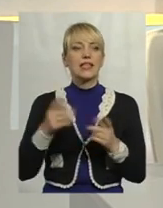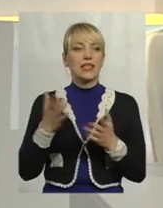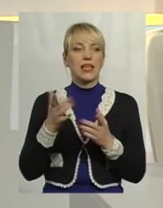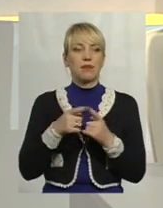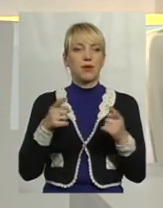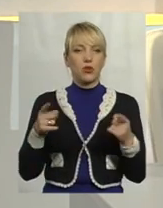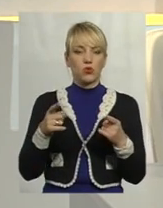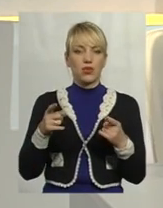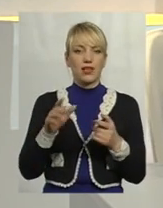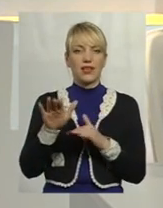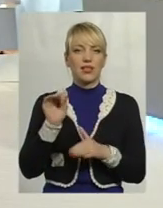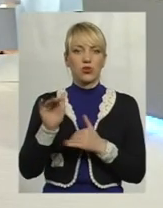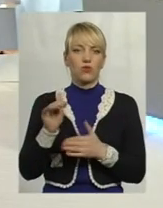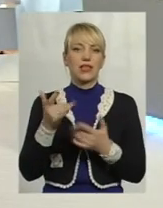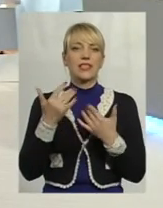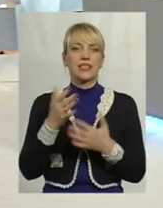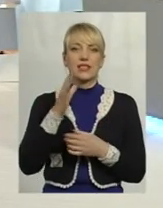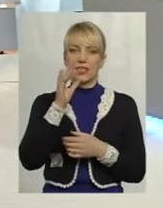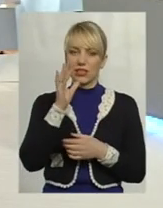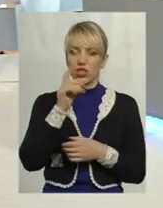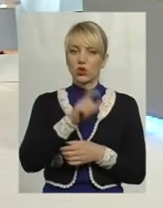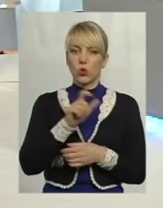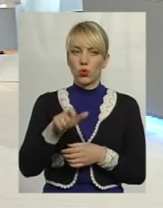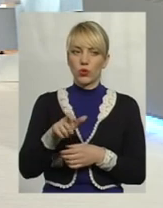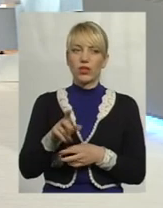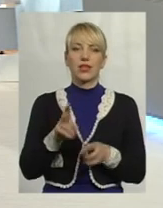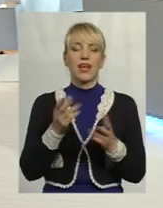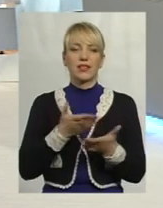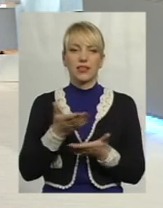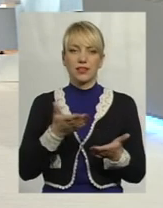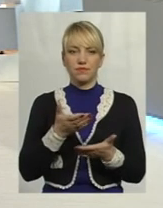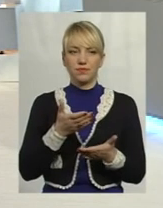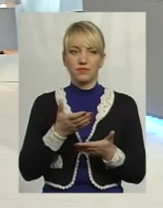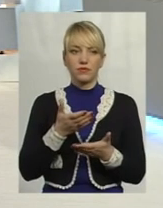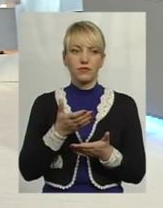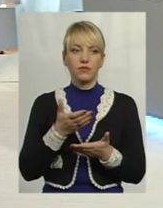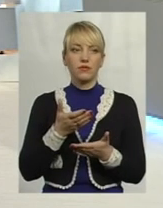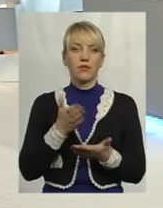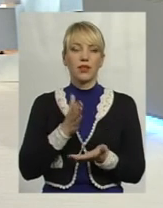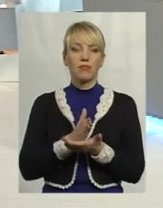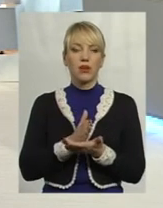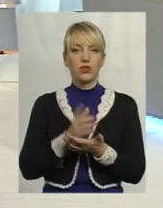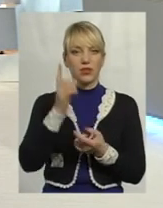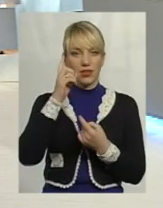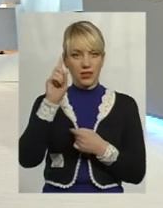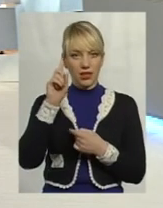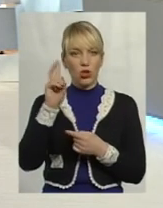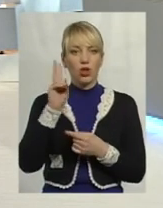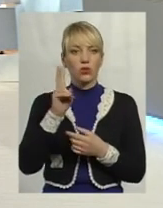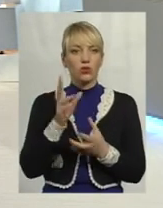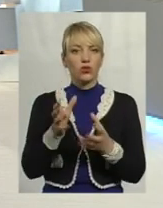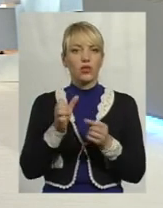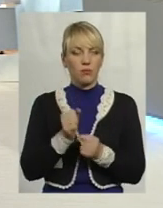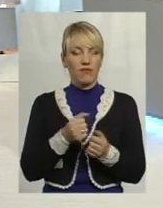кредитування? За скільки часу люди, які мають ідеї, які отримували